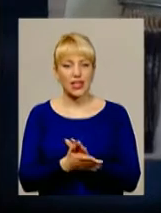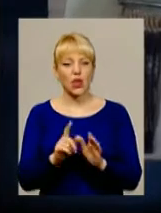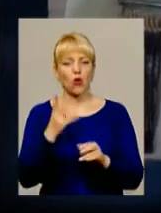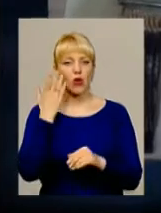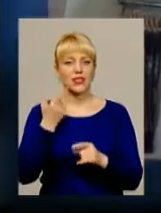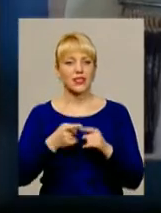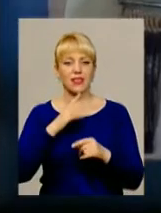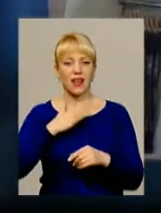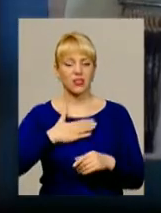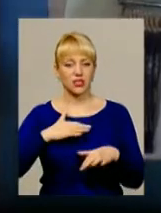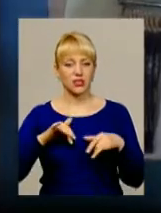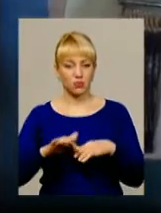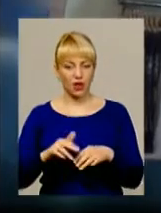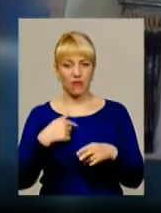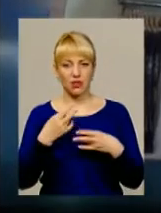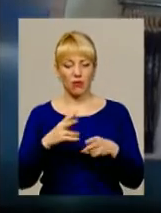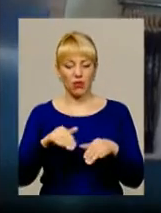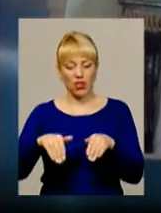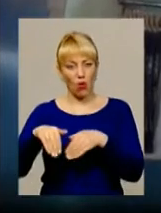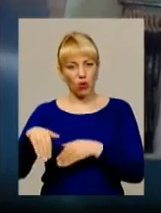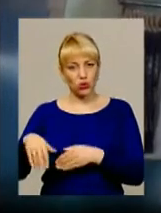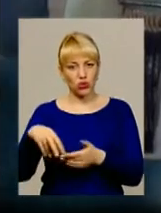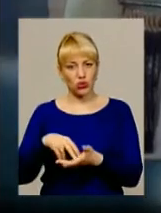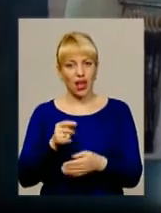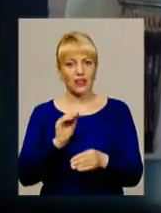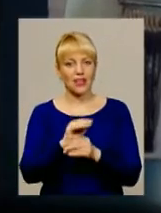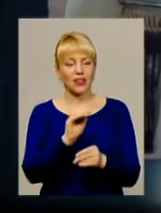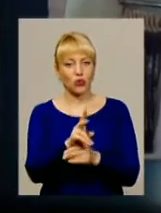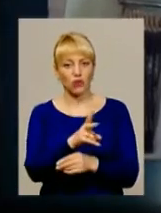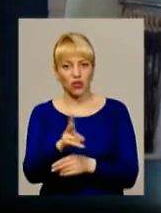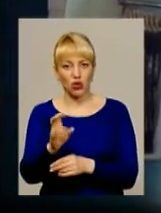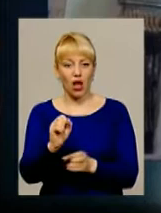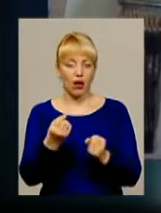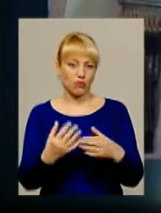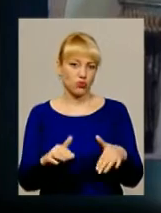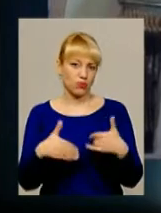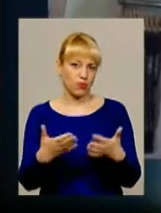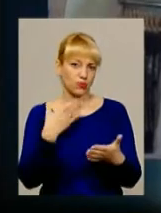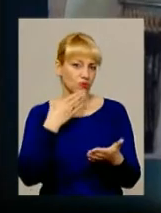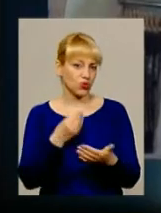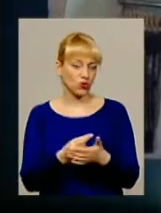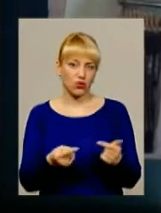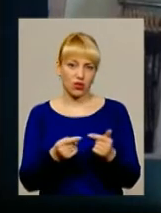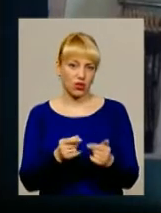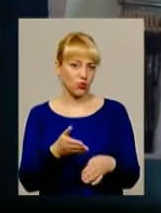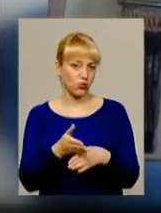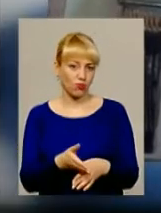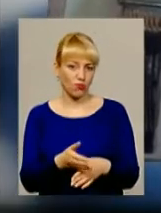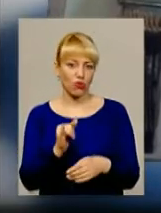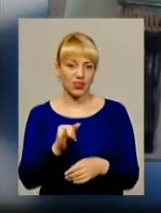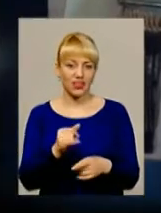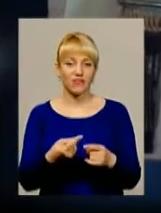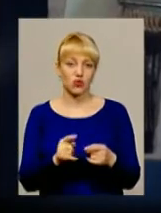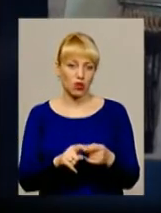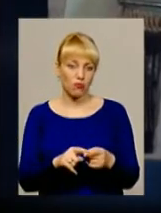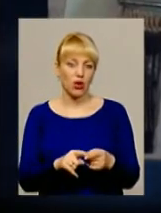маємо не стояти осторонь, не критикувати когось, а просто пропонувати свою конкретну допомогу. І власне, в тому